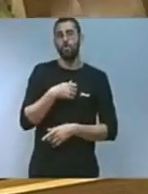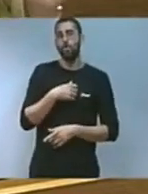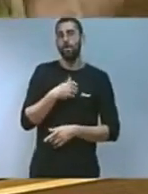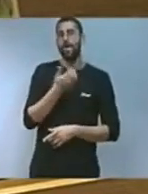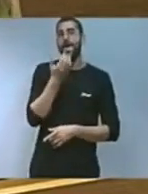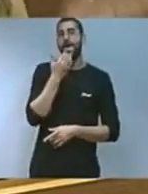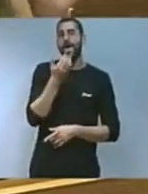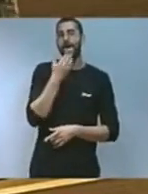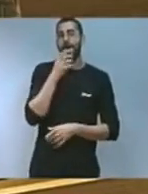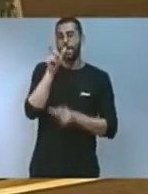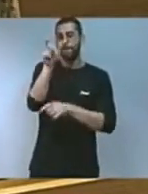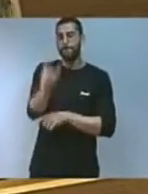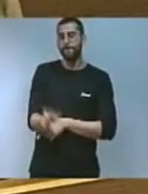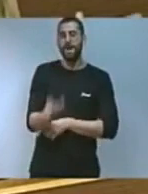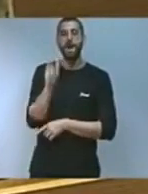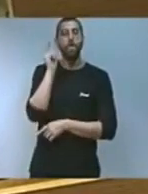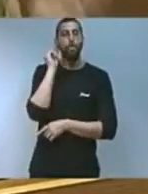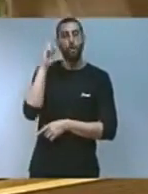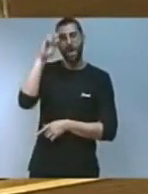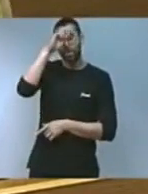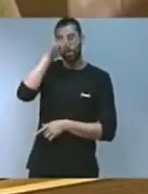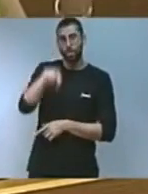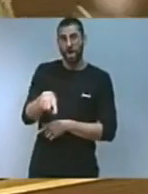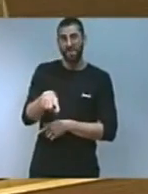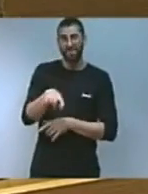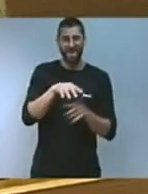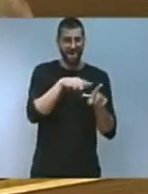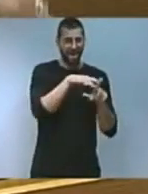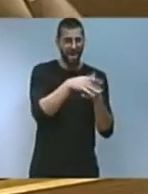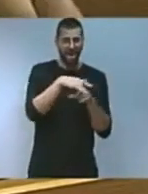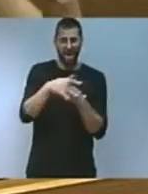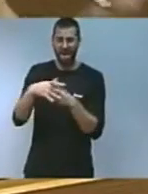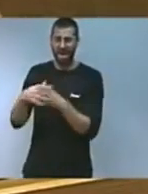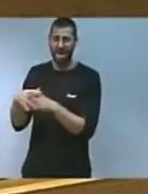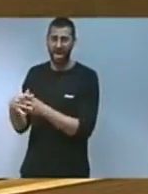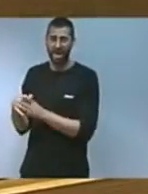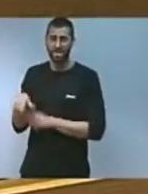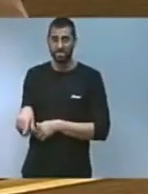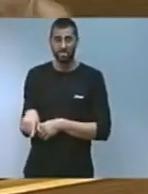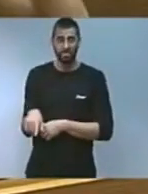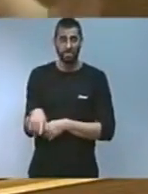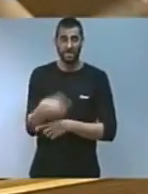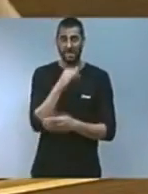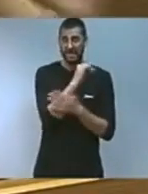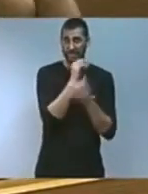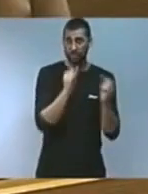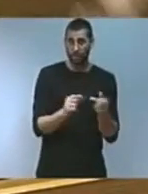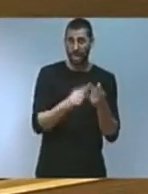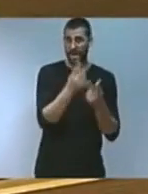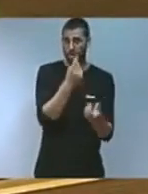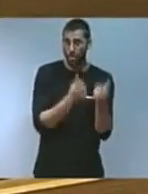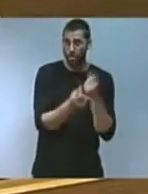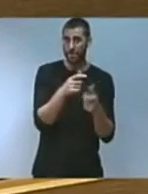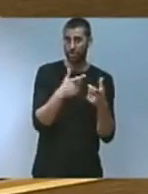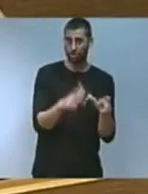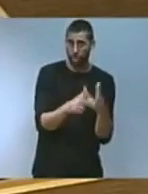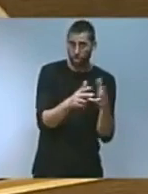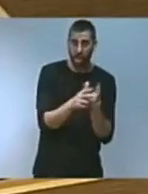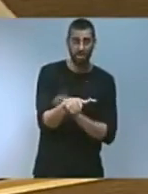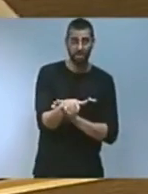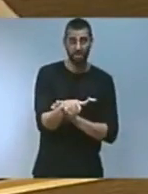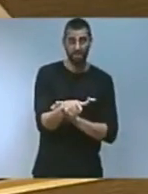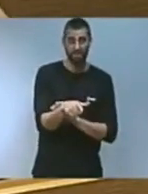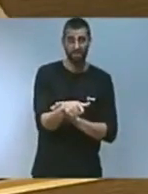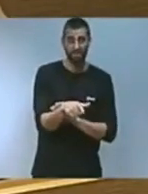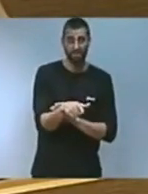rural igual que en altres molts àmbits sectorials institucionals econòmics socials ha estat massa